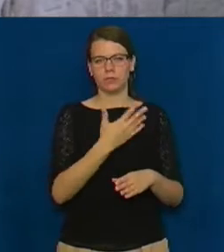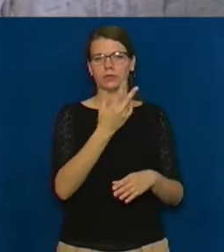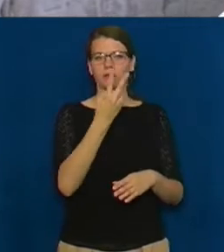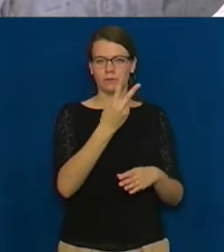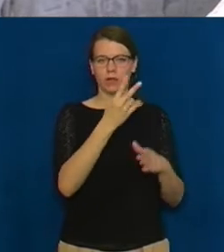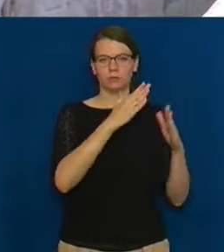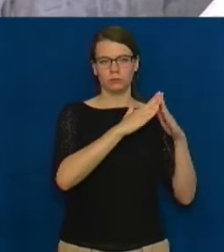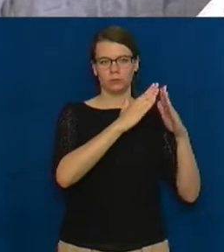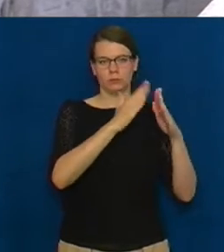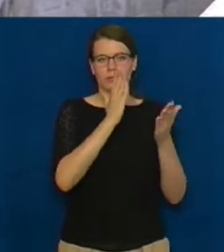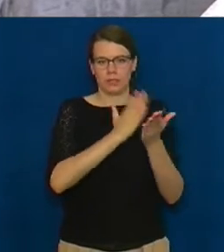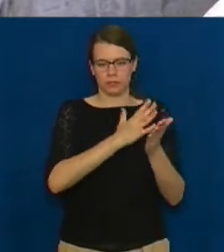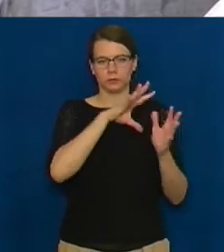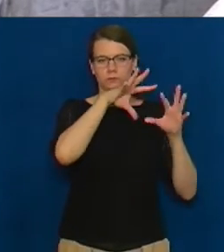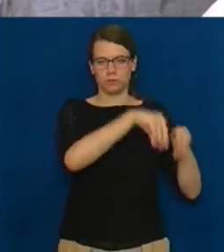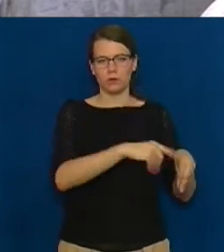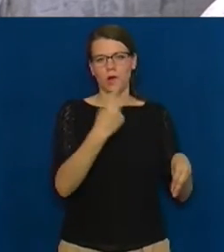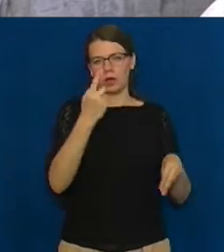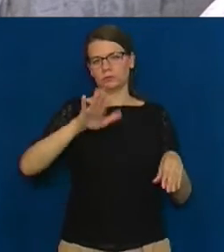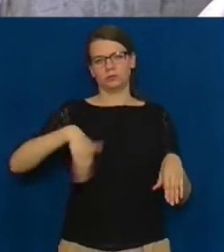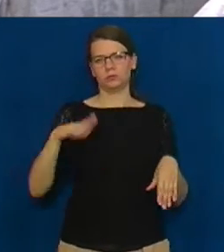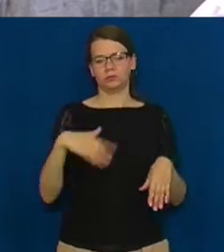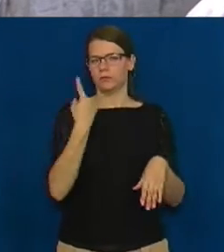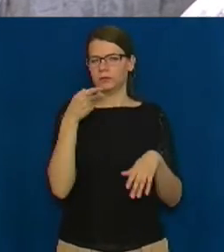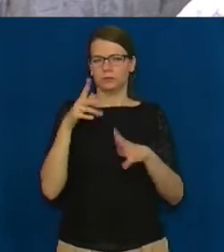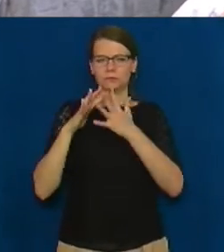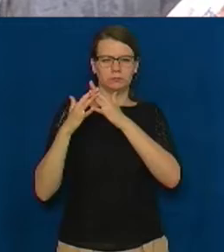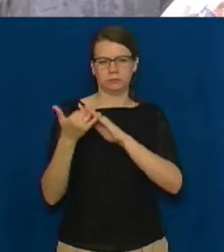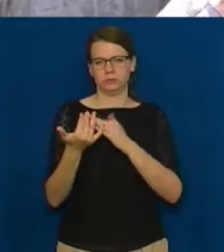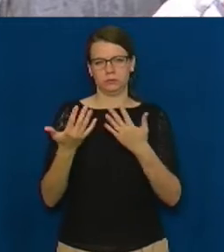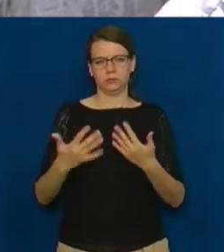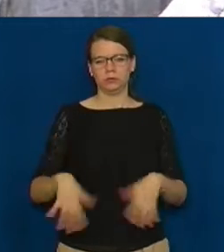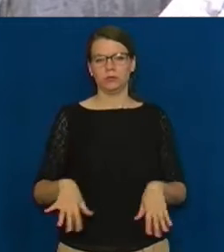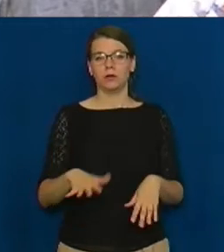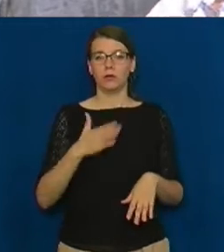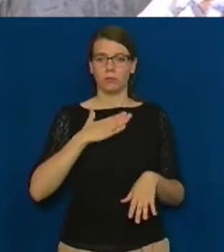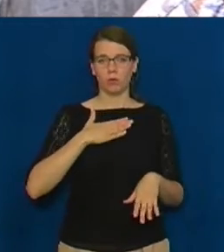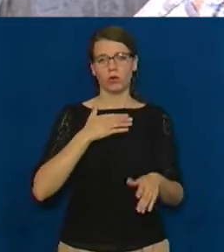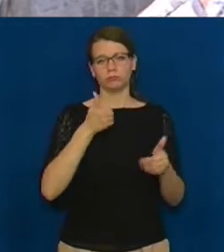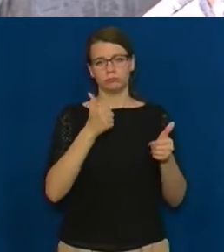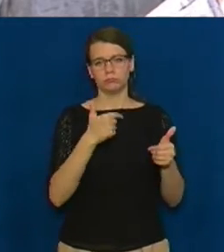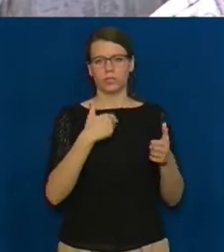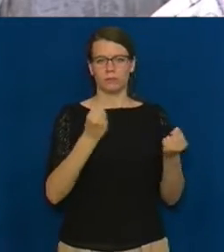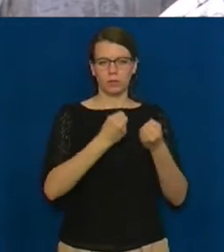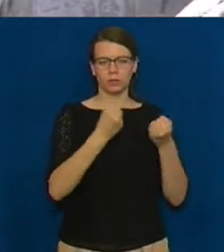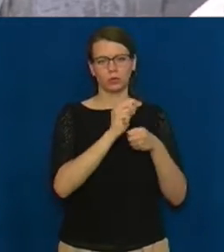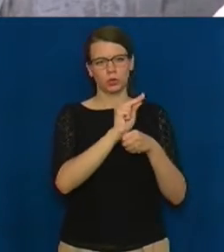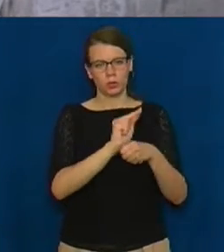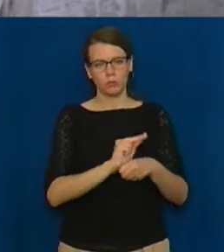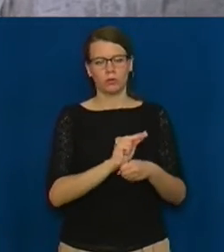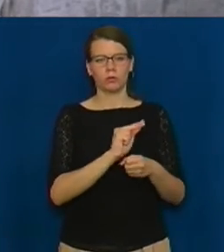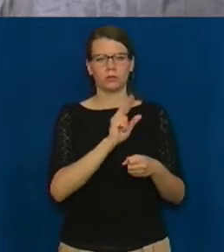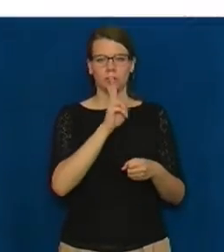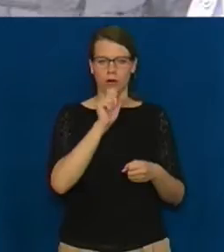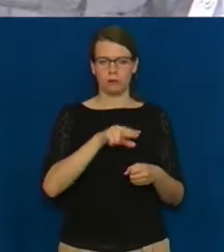Одна залишилася зовсім в аварійному стані, а моя – ми свою підтримуємо, поробили ремонти